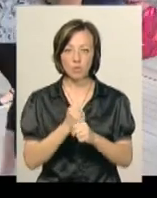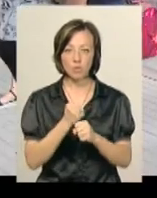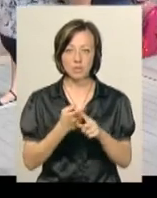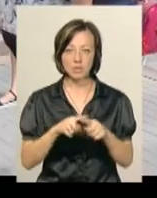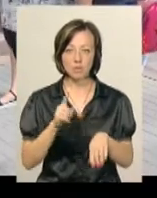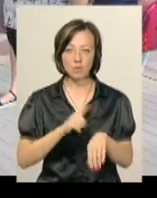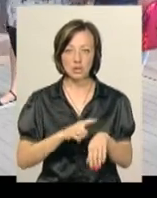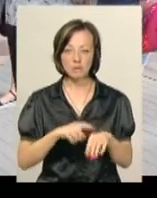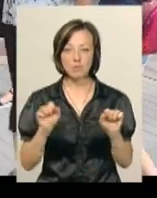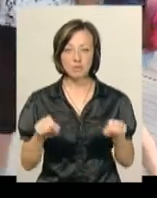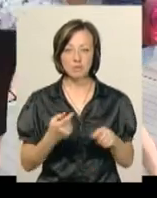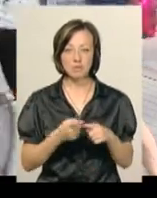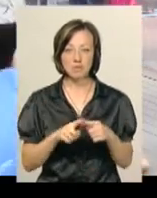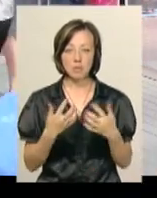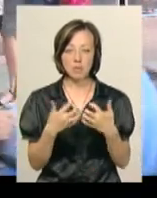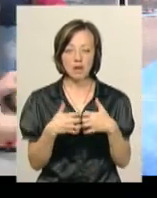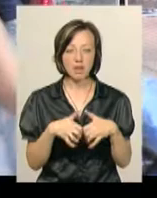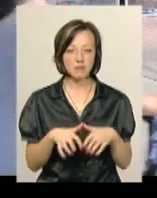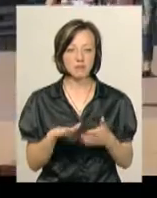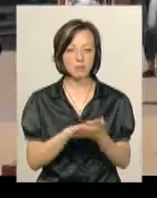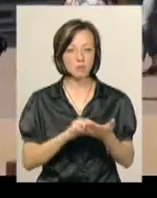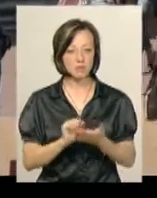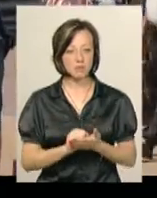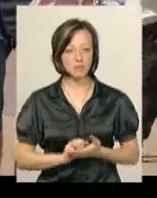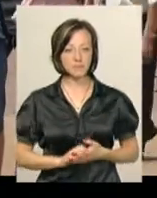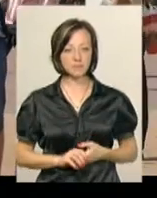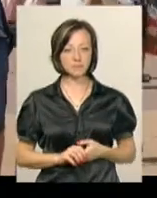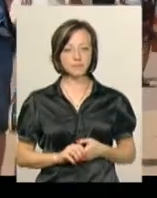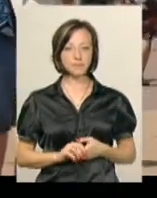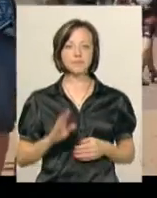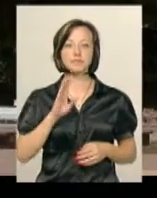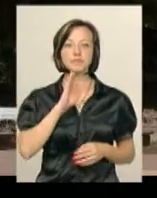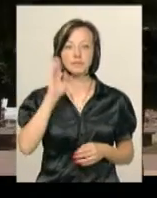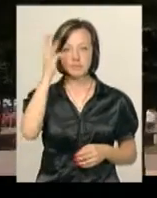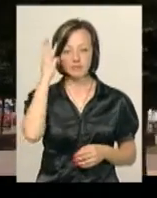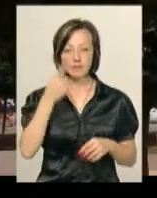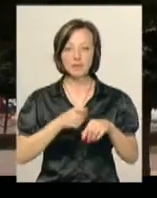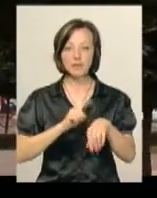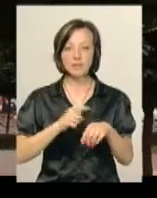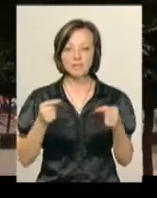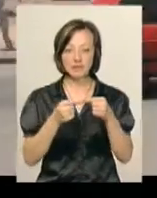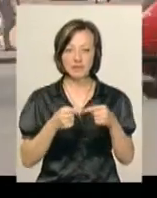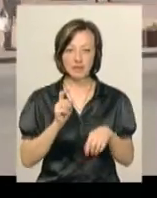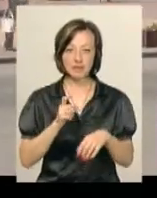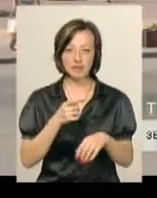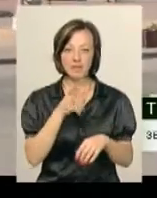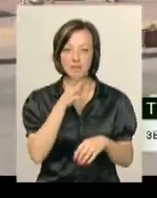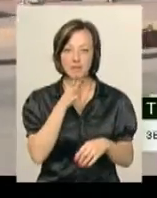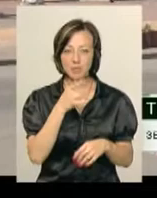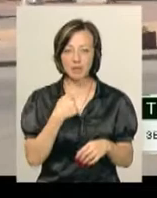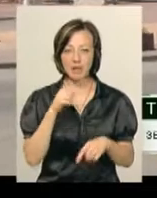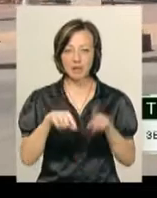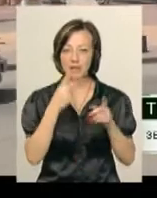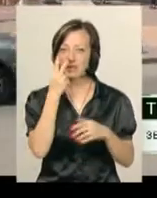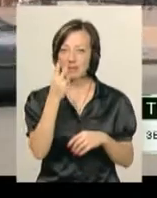годинник. Можливо, вже цей механізм зносився. Хмельничанка Тамара Яніна за цим годинником звіряла час. Інколи я дивлюсь